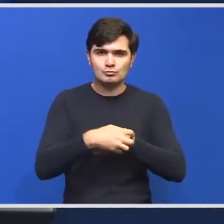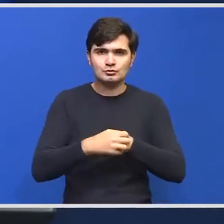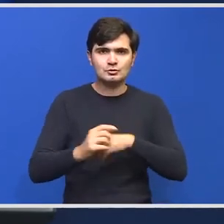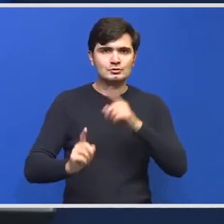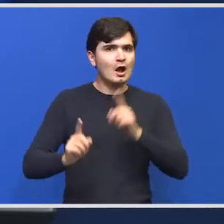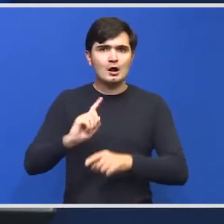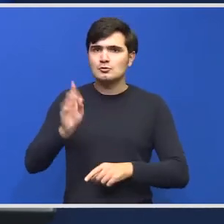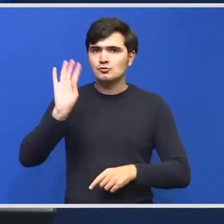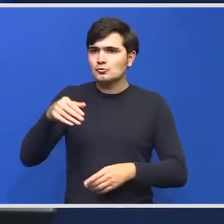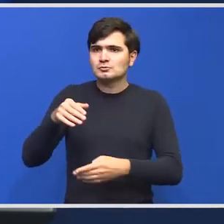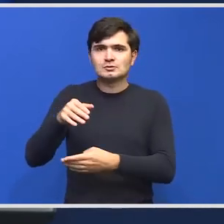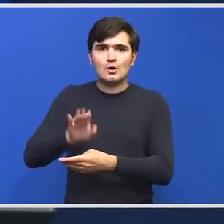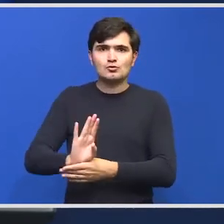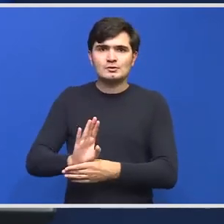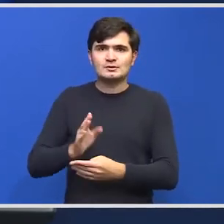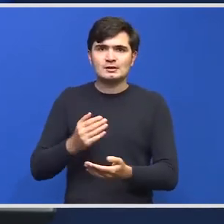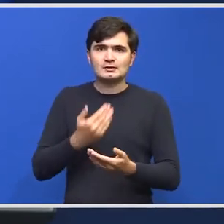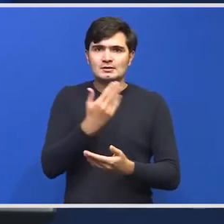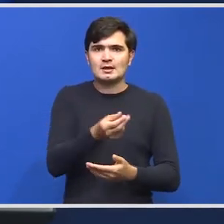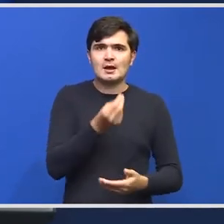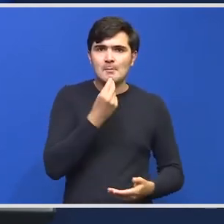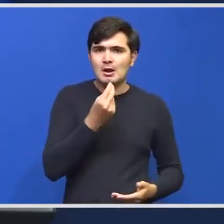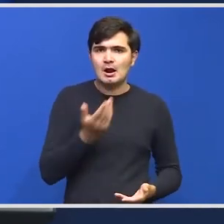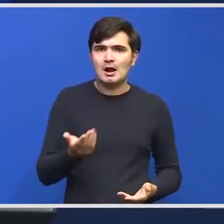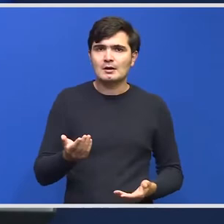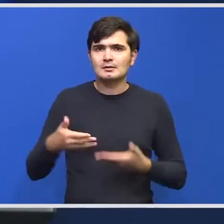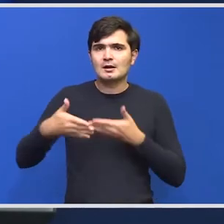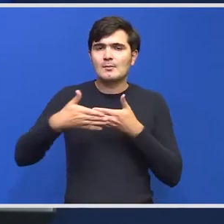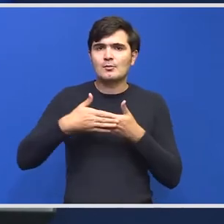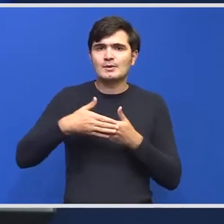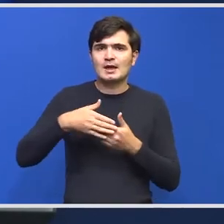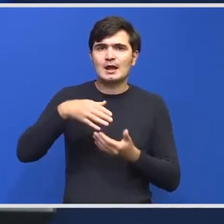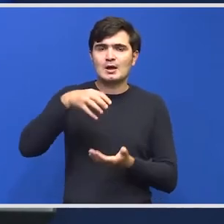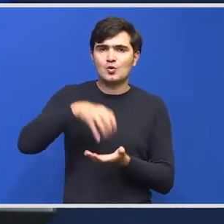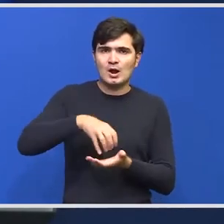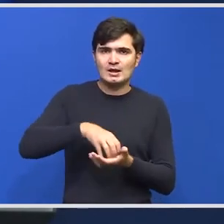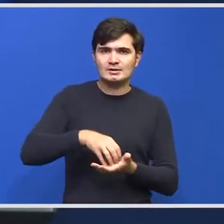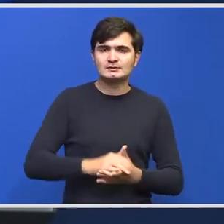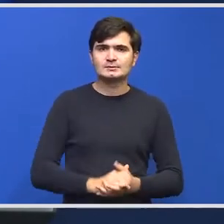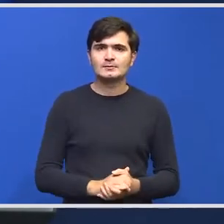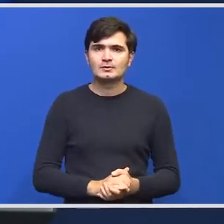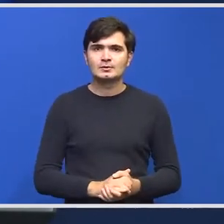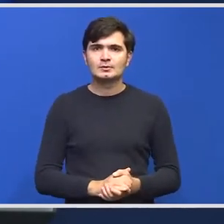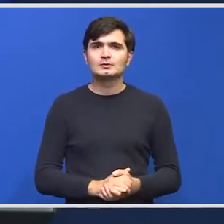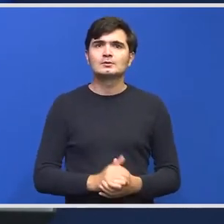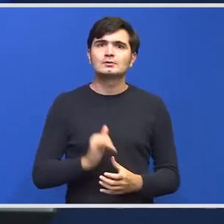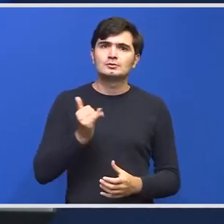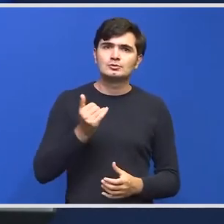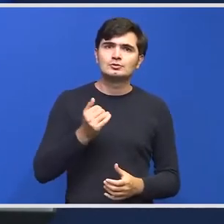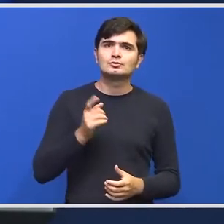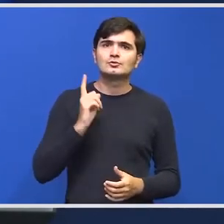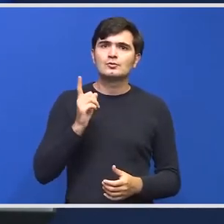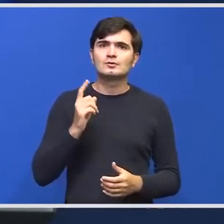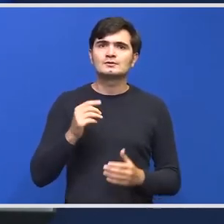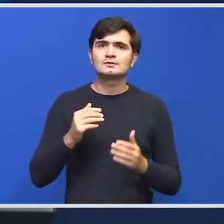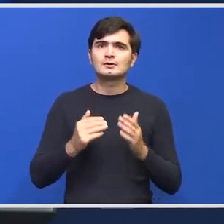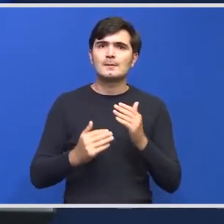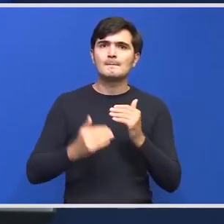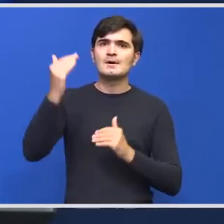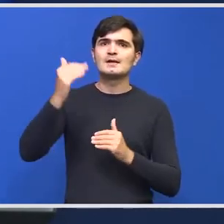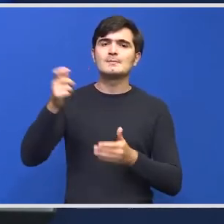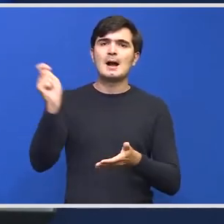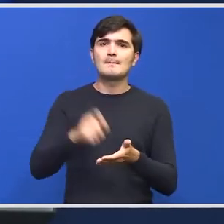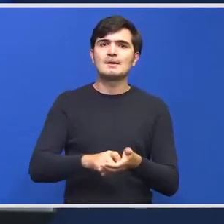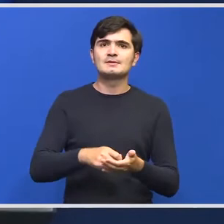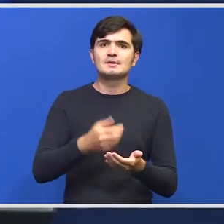neautorizate în aprobarea localităților respectiv vom crește cuantumul amenzilor